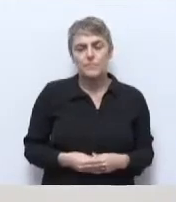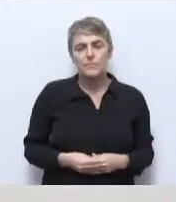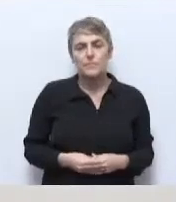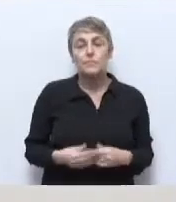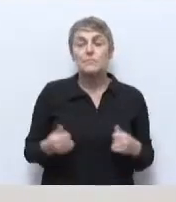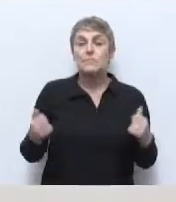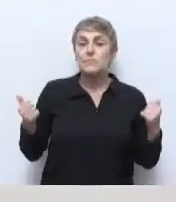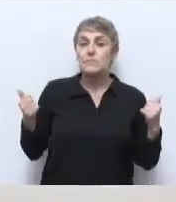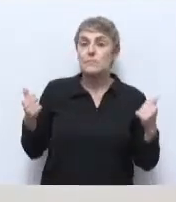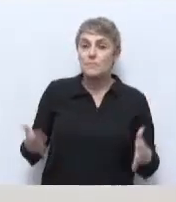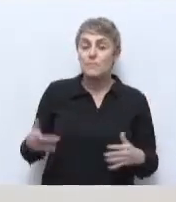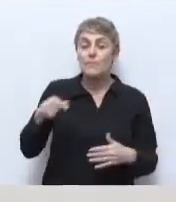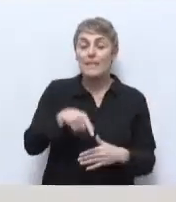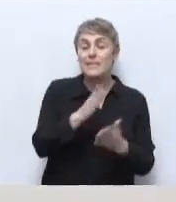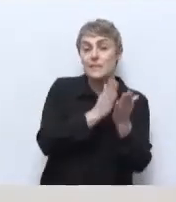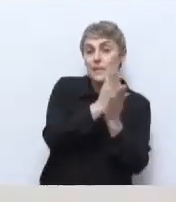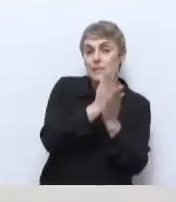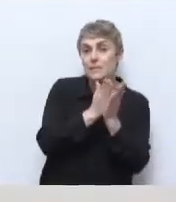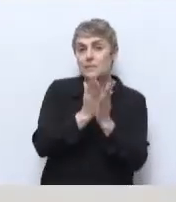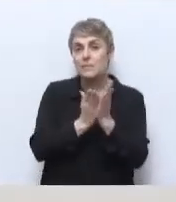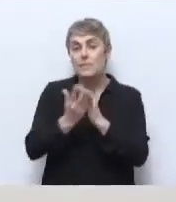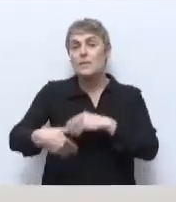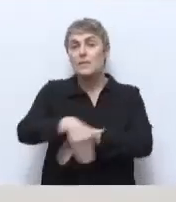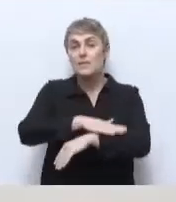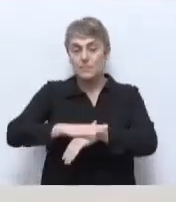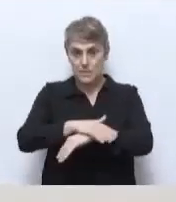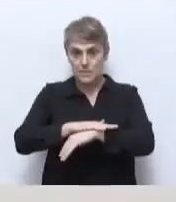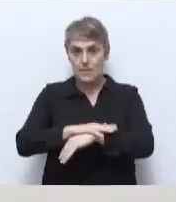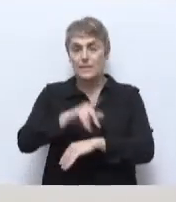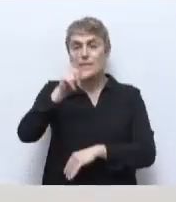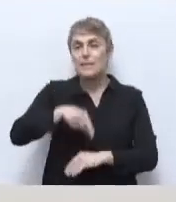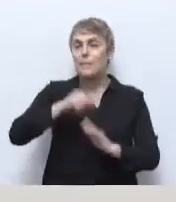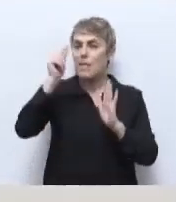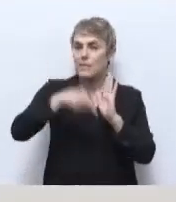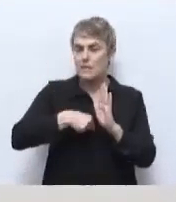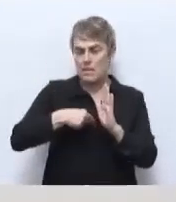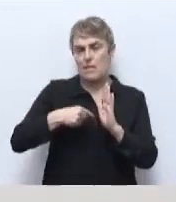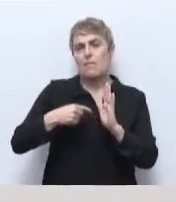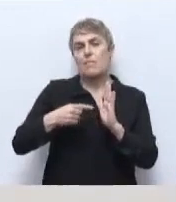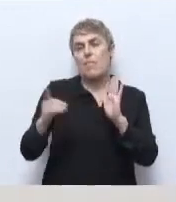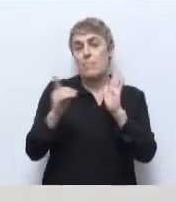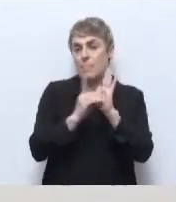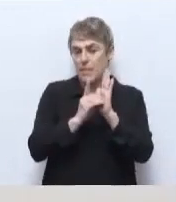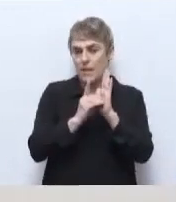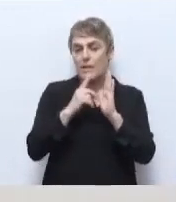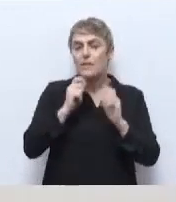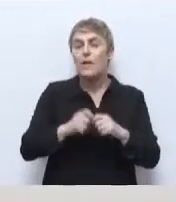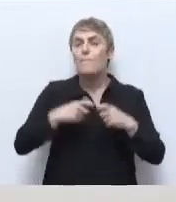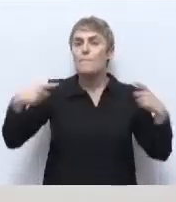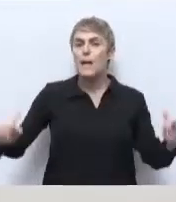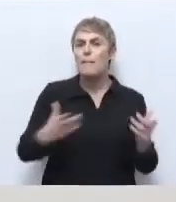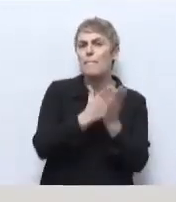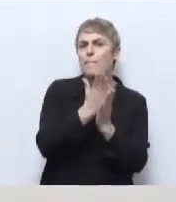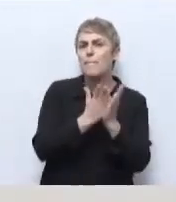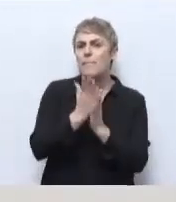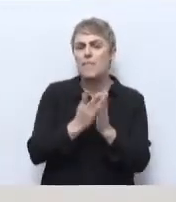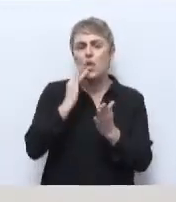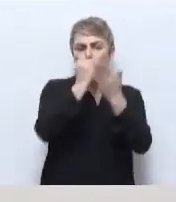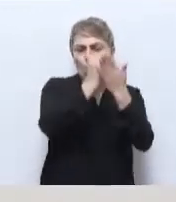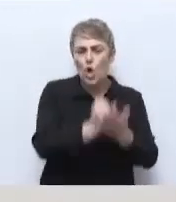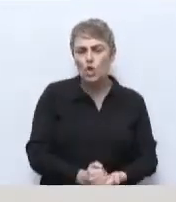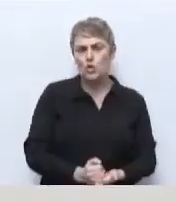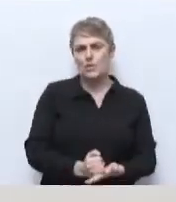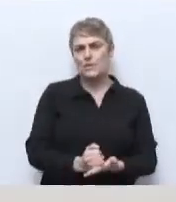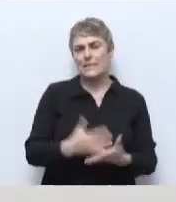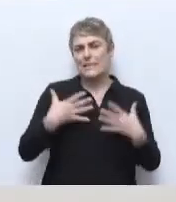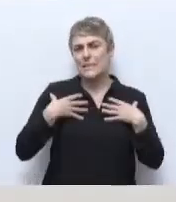Per això, a més d'aquestes mesures del Ministeri, també ha signat un decret avui que estableix un augment de les mesures de control sanitari i